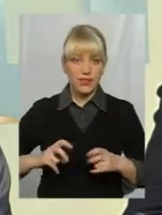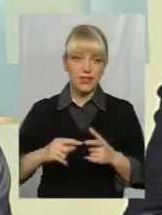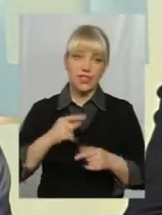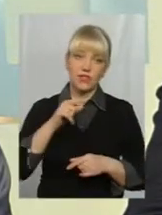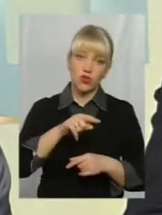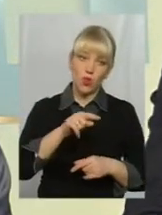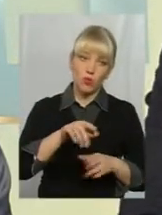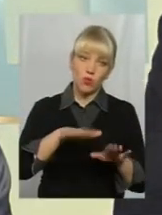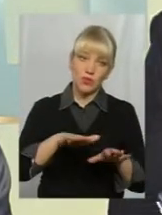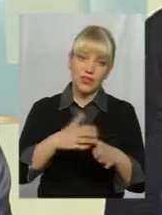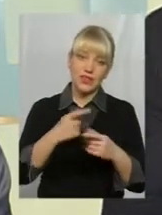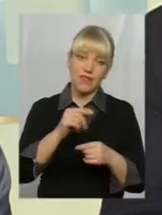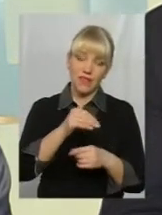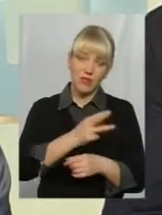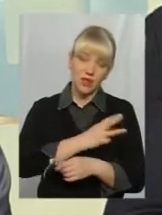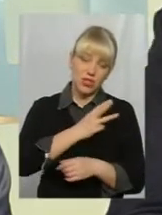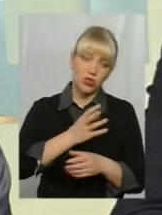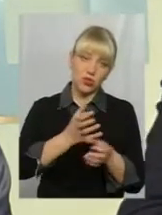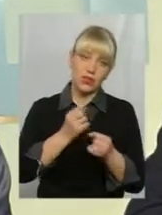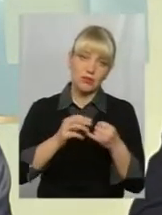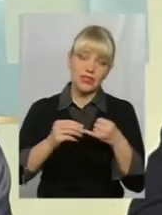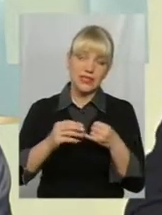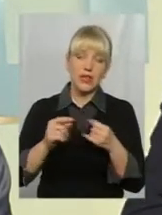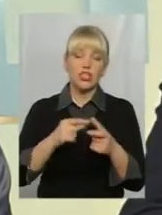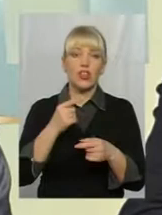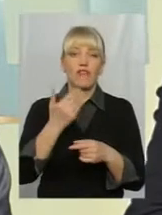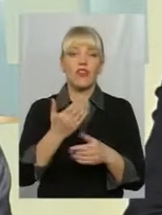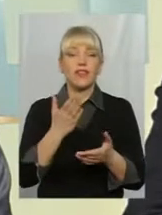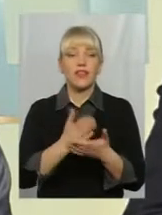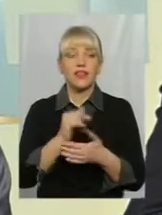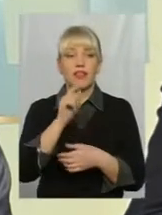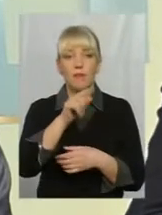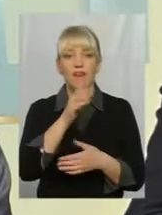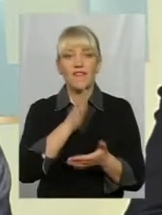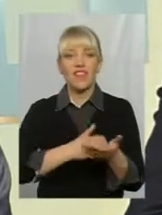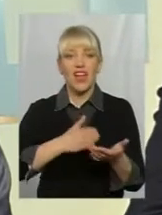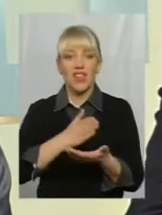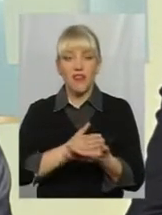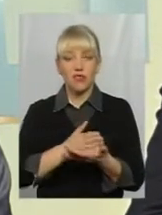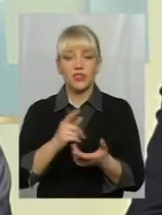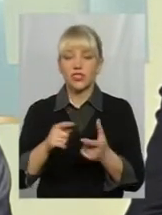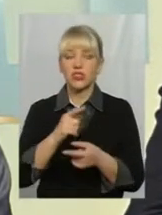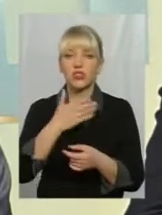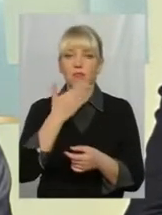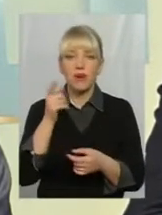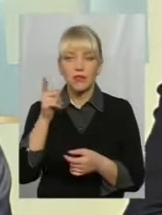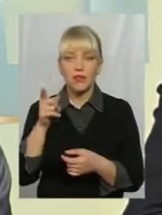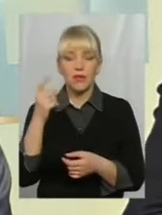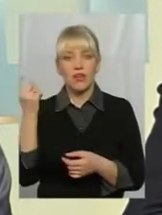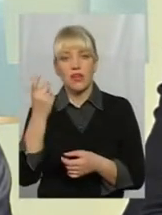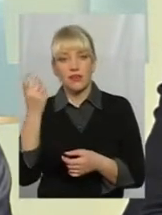місці, де ви бажаєте отримати земельні ділянки, чи вони є там в наявності, чи вони є ненаданими власність та користування.